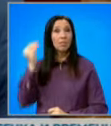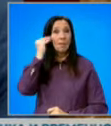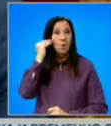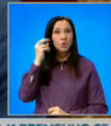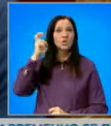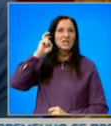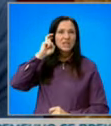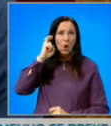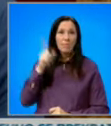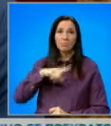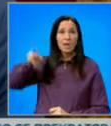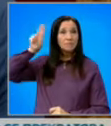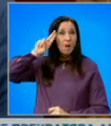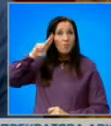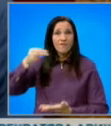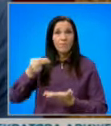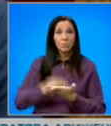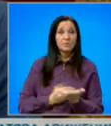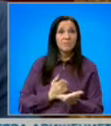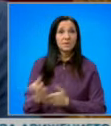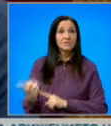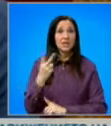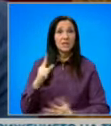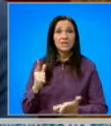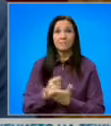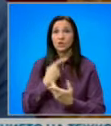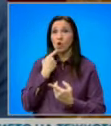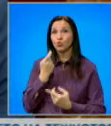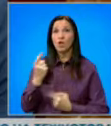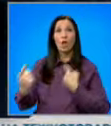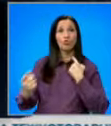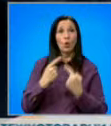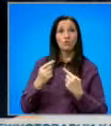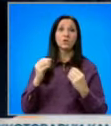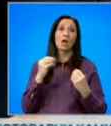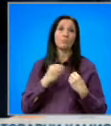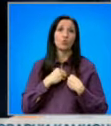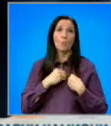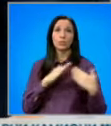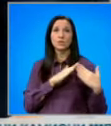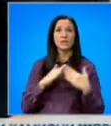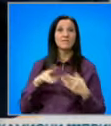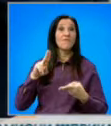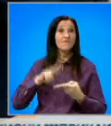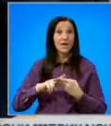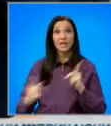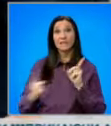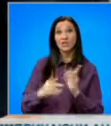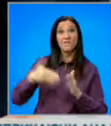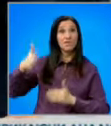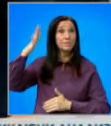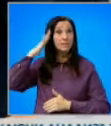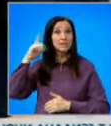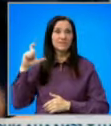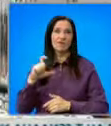Напомнила, че Скопия не изпълнява подписания през 2017 година договор за добро съседство. В Архей се срещна извъншния министр